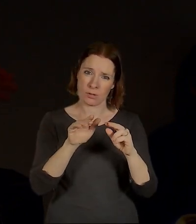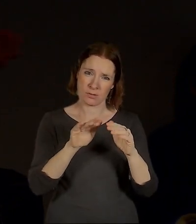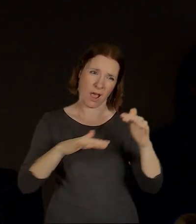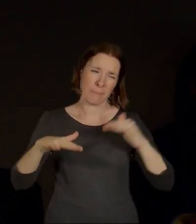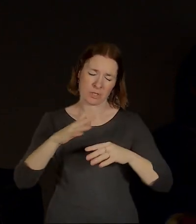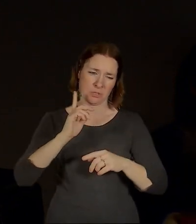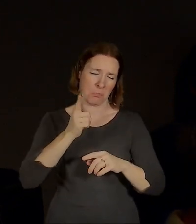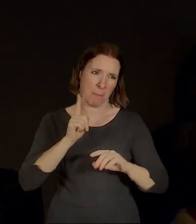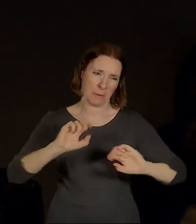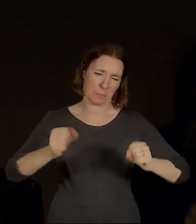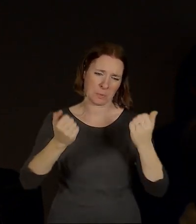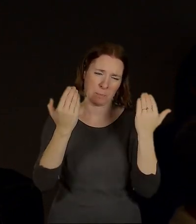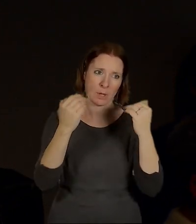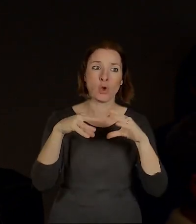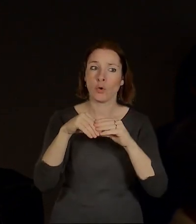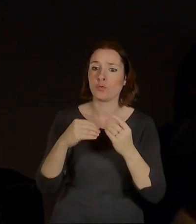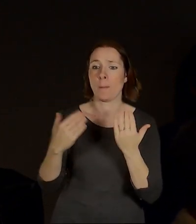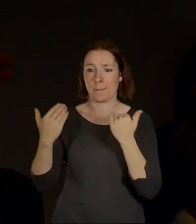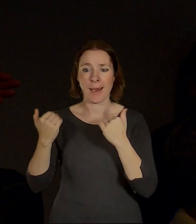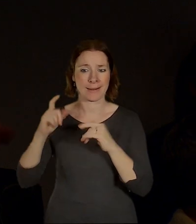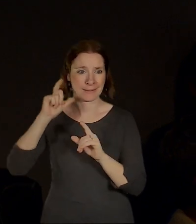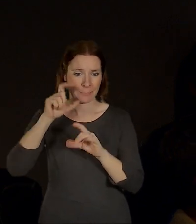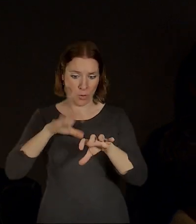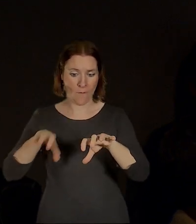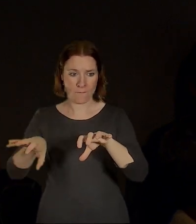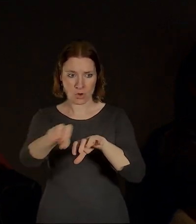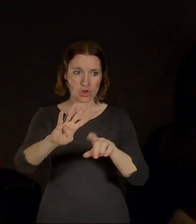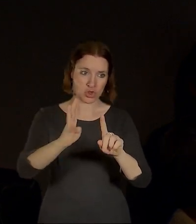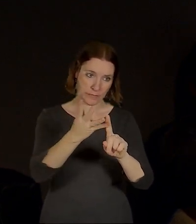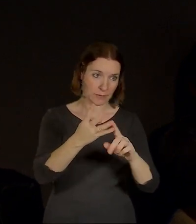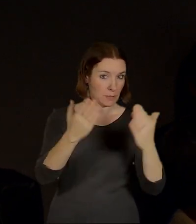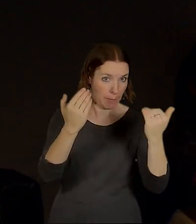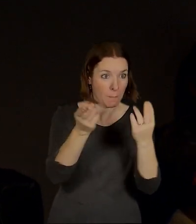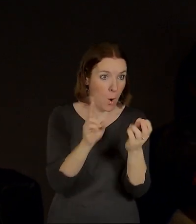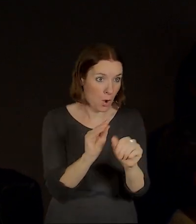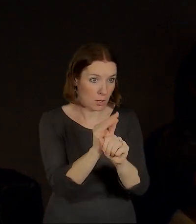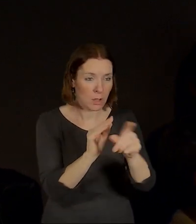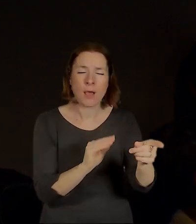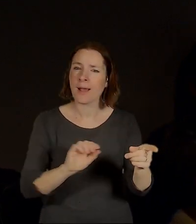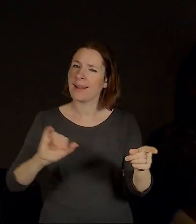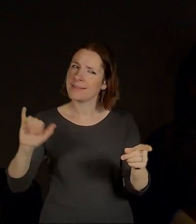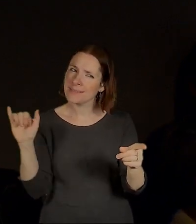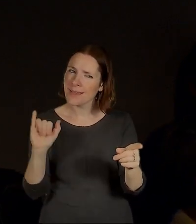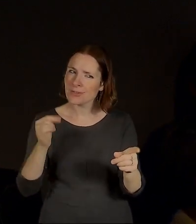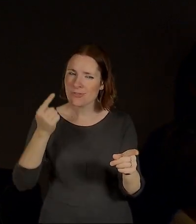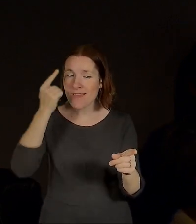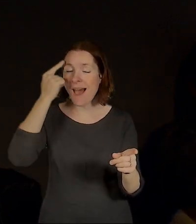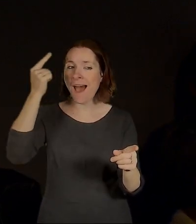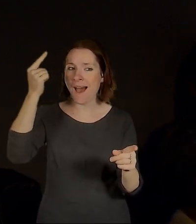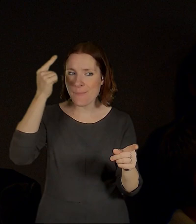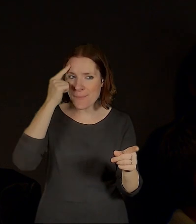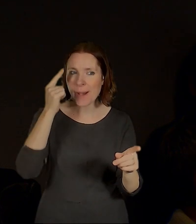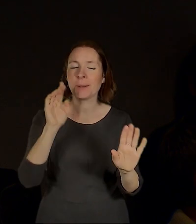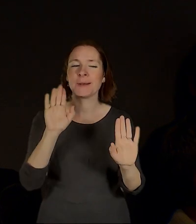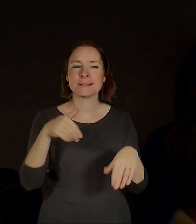tam máme tři parky za sebou na Smíchově a tohle by byl čtvrtý. Ale tím, že si to takhle někdo šikovně udělal, že změní